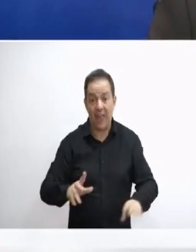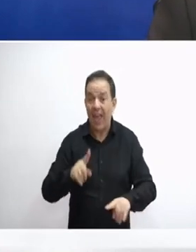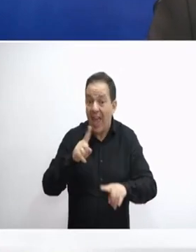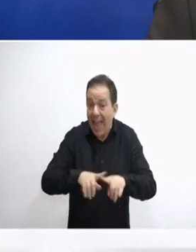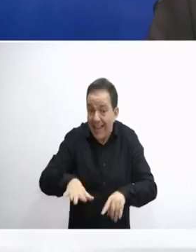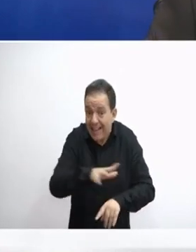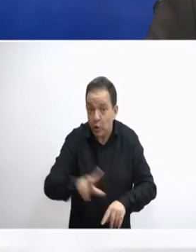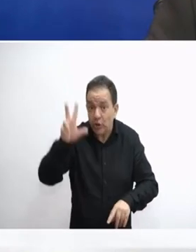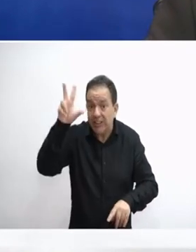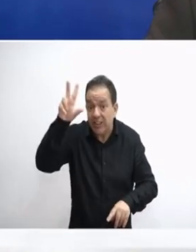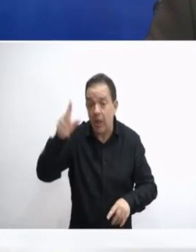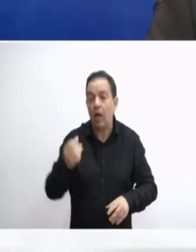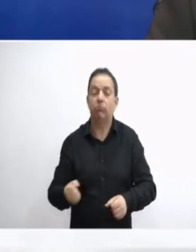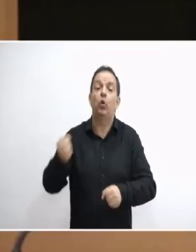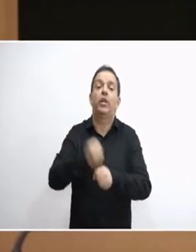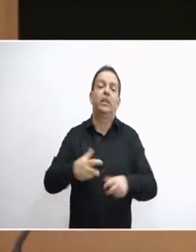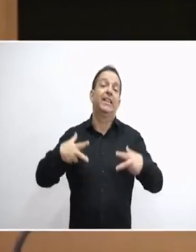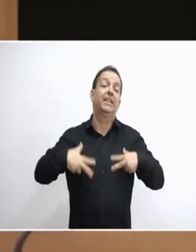Ελλήνων Συνέλευση και μόνο.